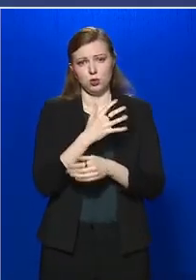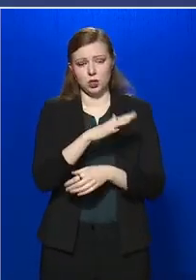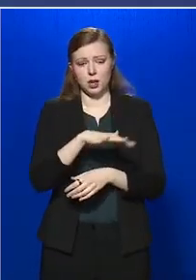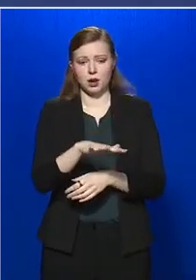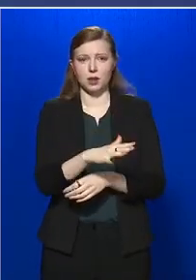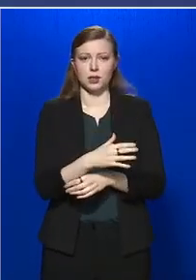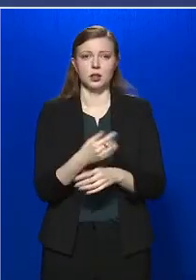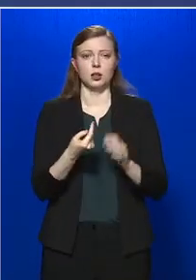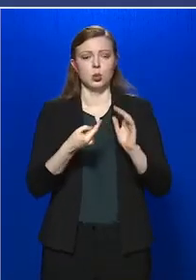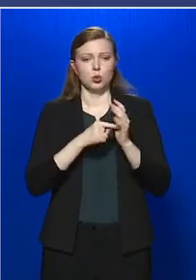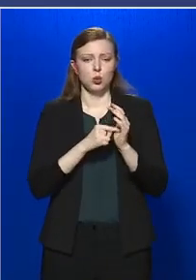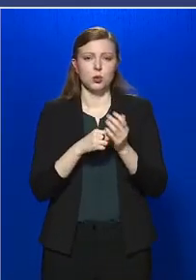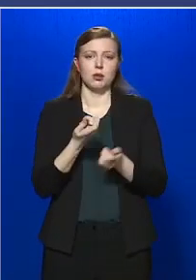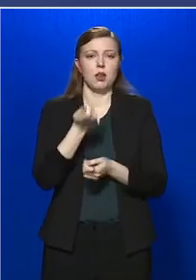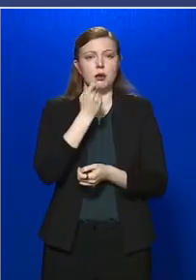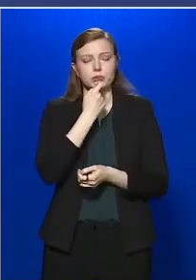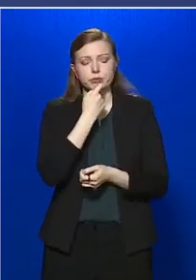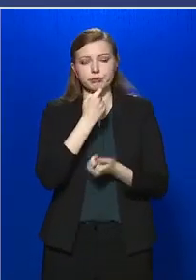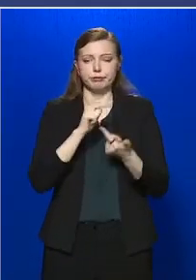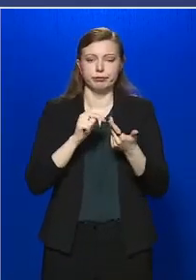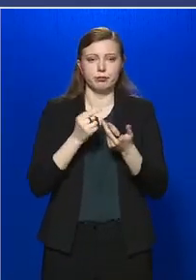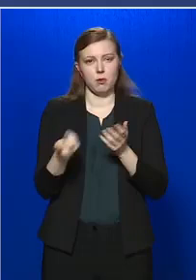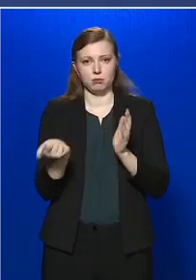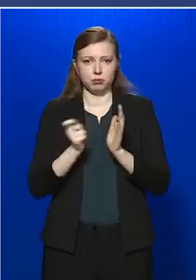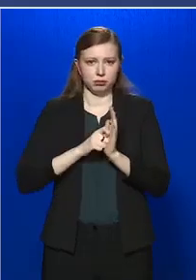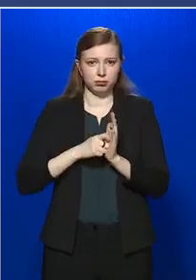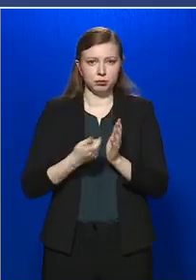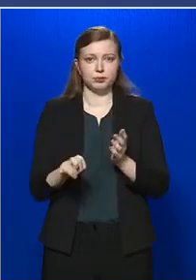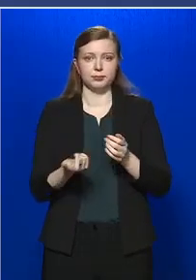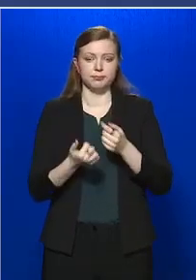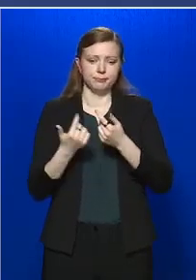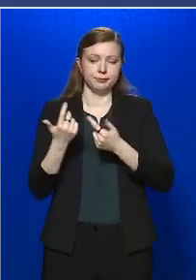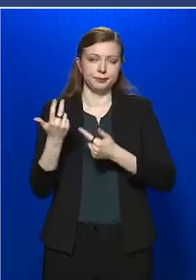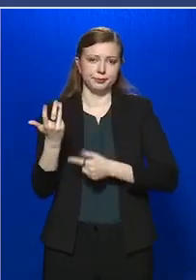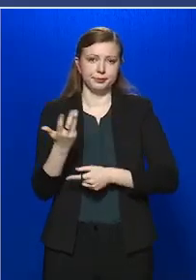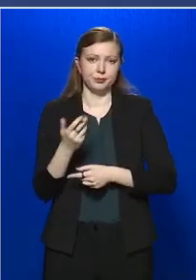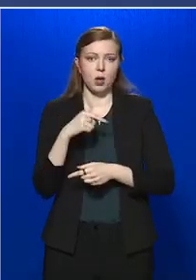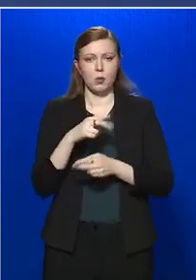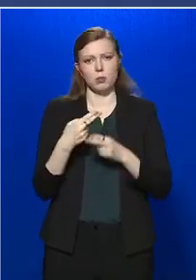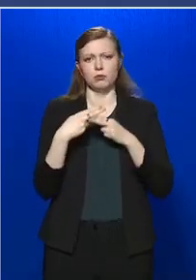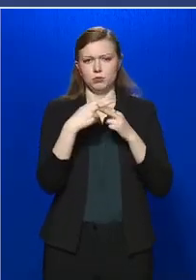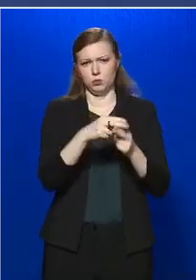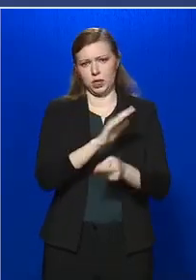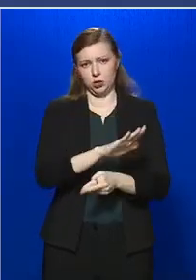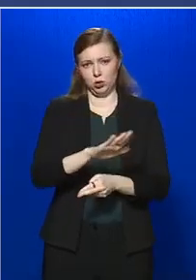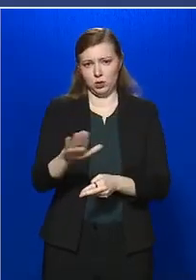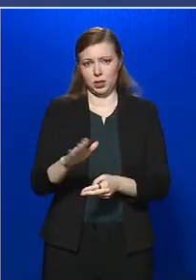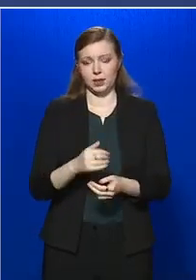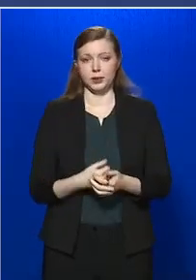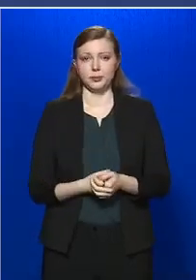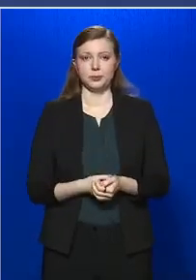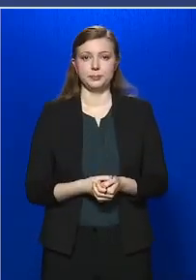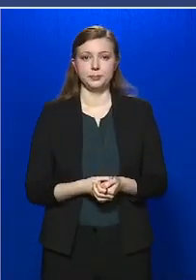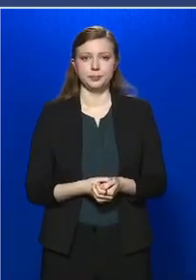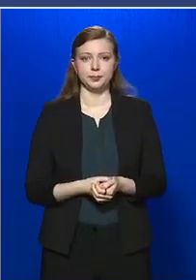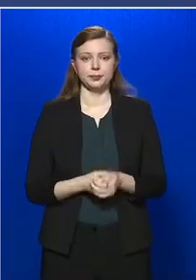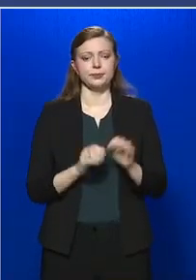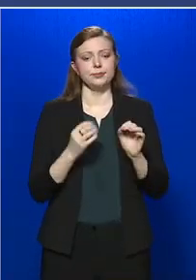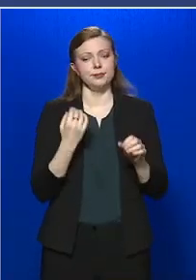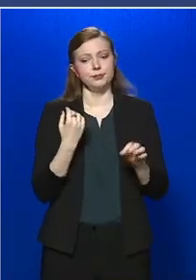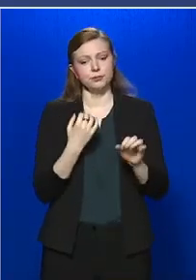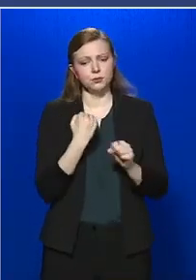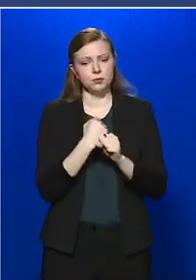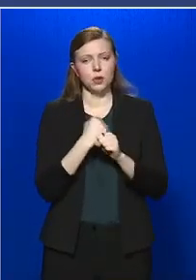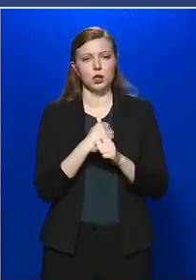pedig, gyógyszer, élelmiszer beszerzés, azt pedig, abban pedig segítsünk neki. Készítsünk